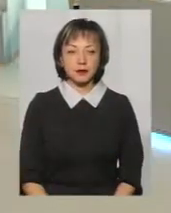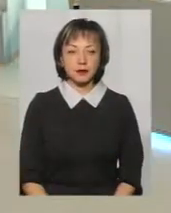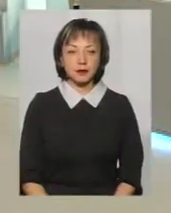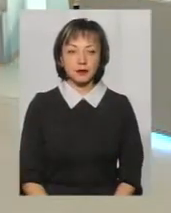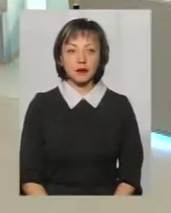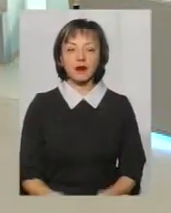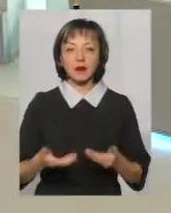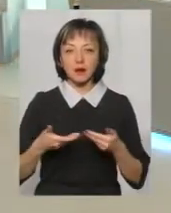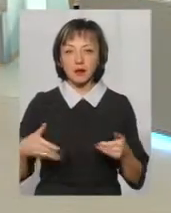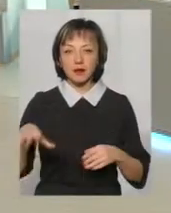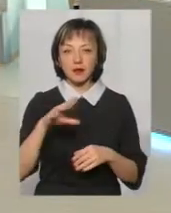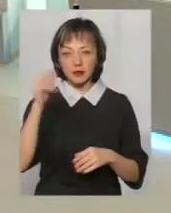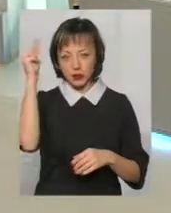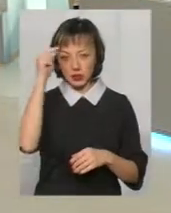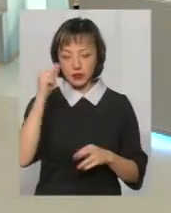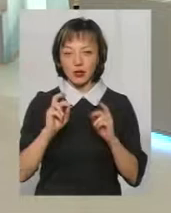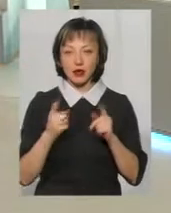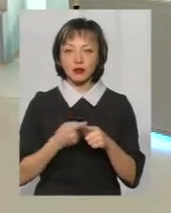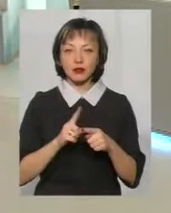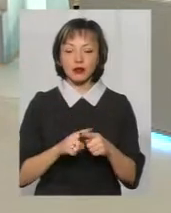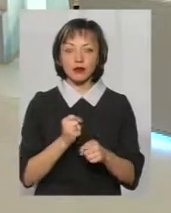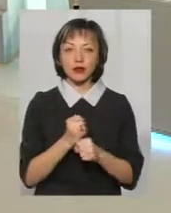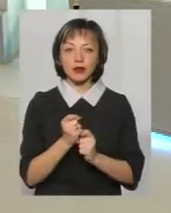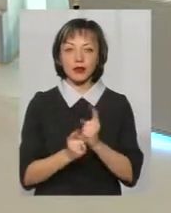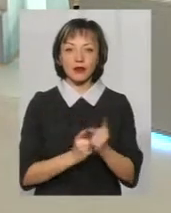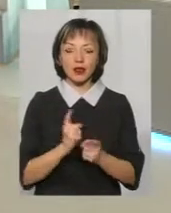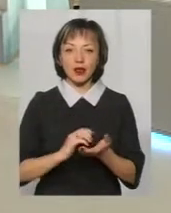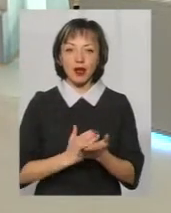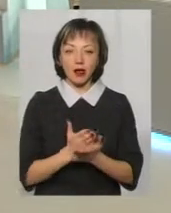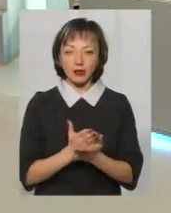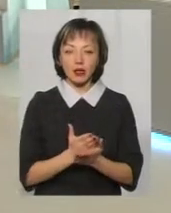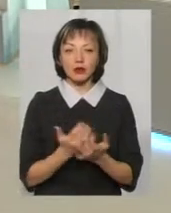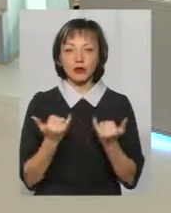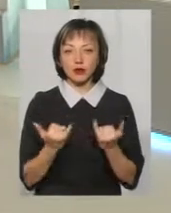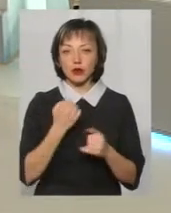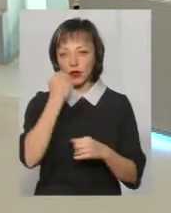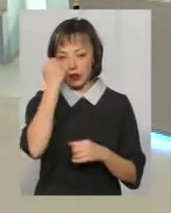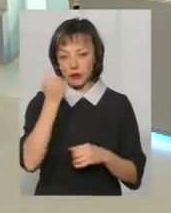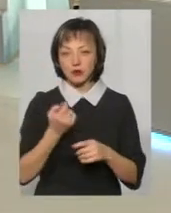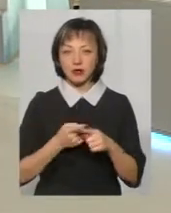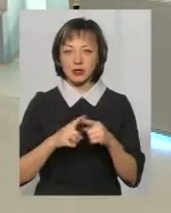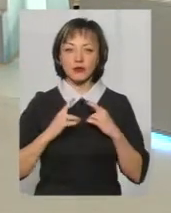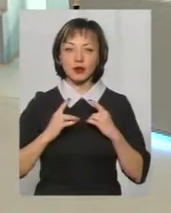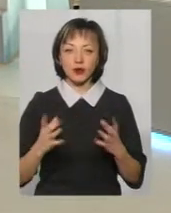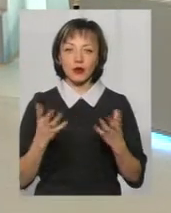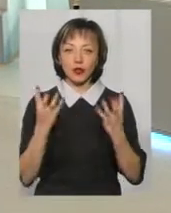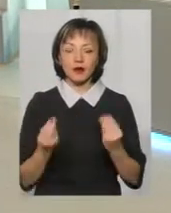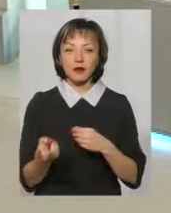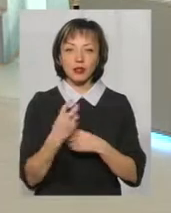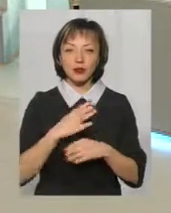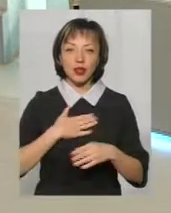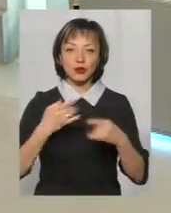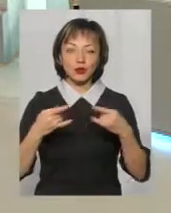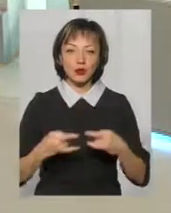всі і суспільство будемо вчитися, як зробити цю реформу якісно. Я сьогодні дуже дякую, що в цей святковий день ви прийшли в нашу